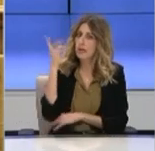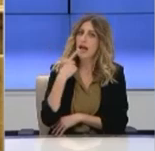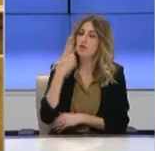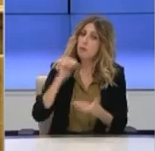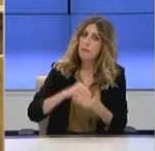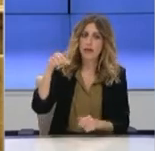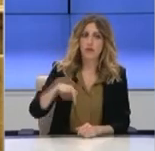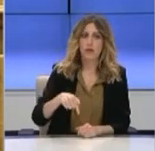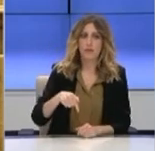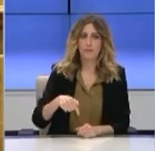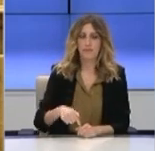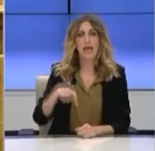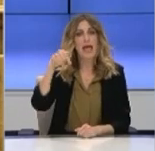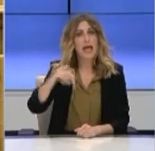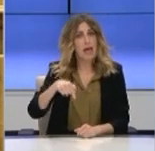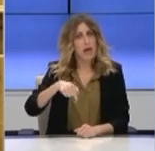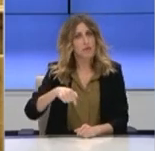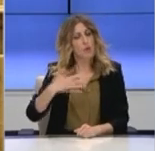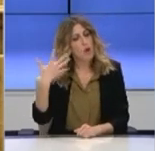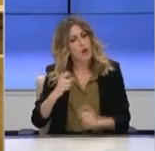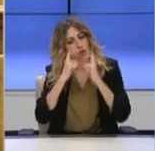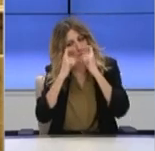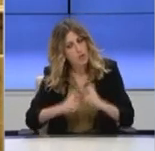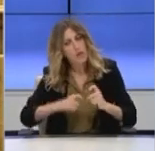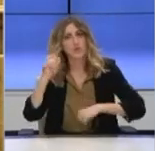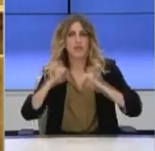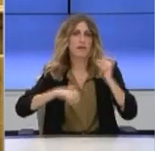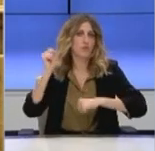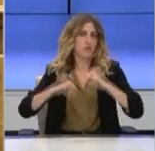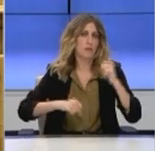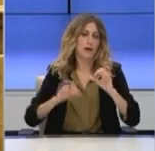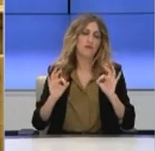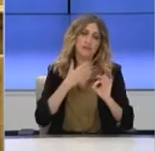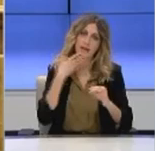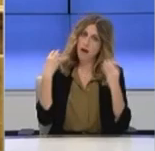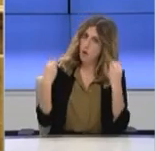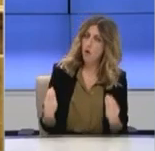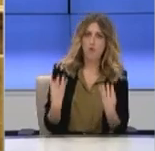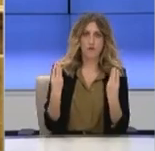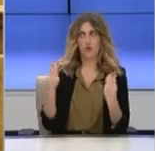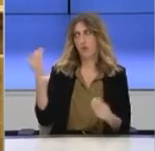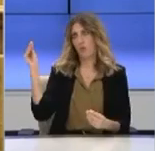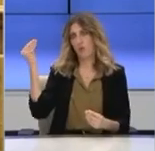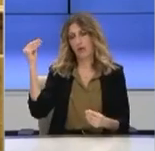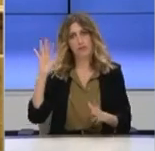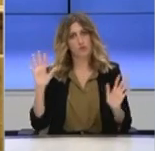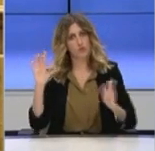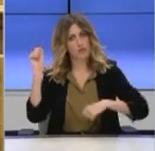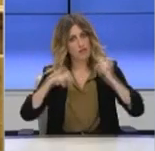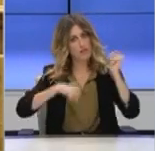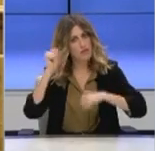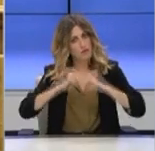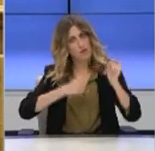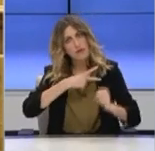έχουμε υποχρέωση να διαφωνούμε πολιτικά. Πολιτισμένα βεβαίως. Αλλά δεν έχουμε δικαίωμα να διαφωνούμε για τα νούμερα.